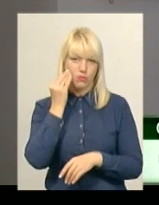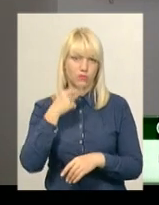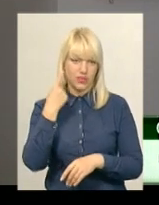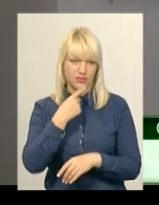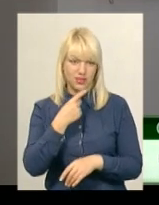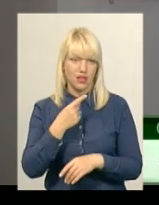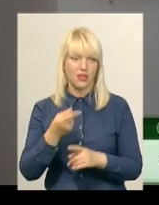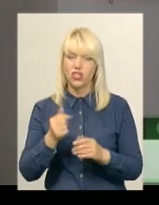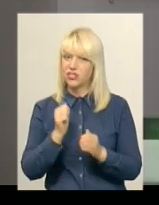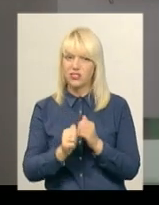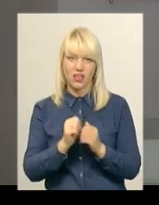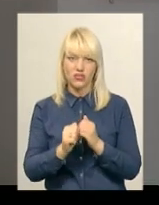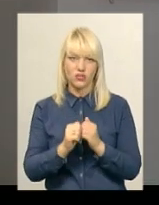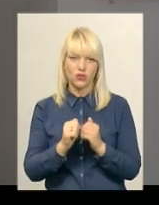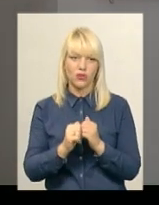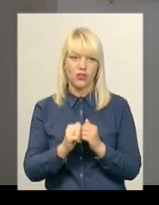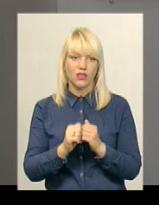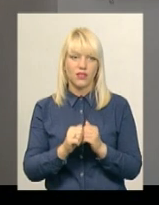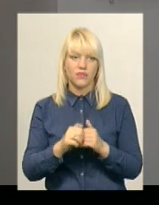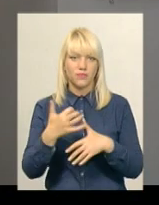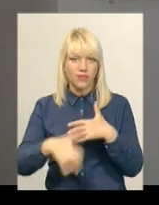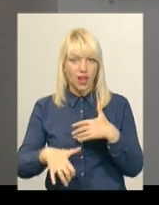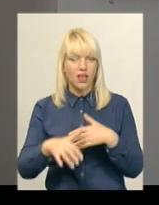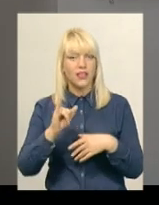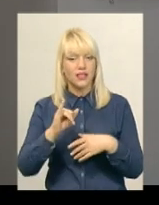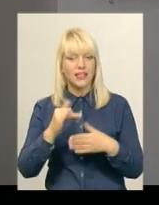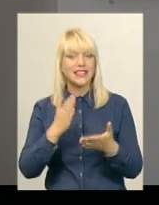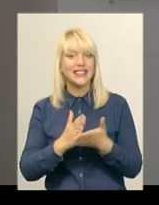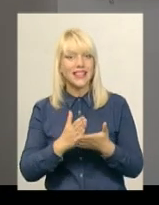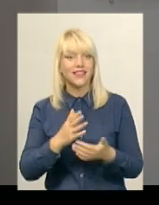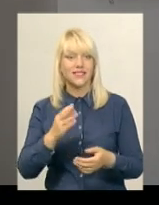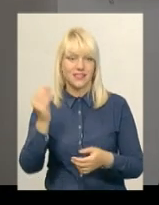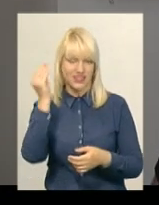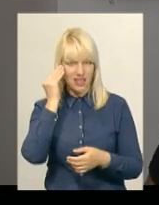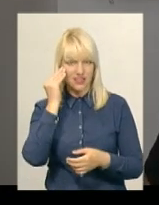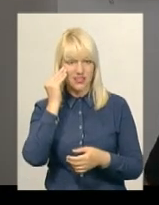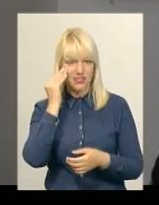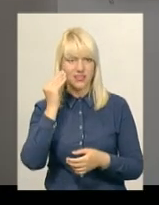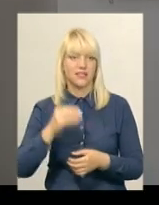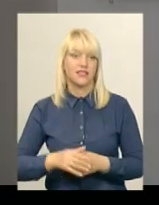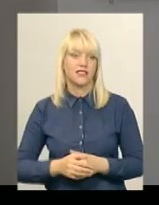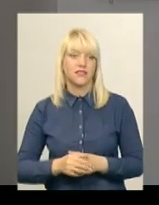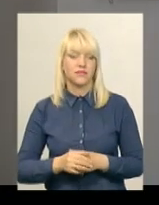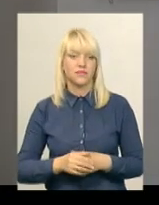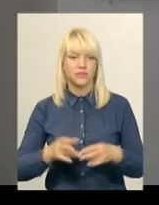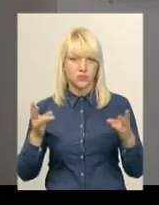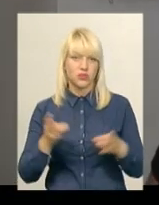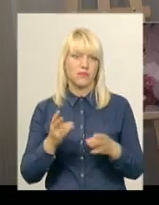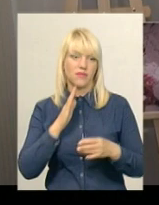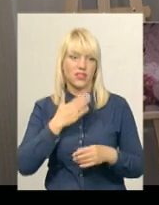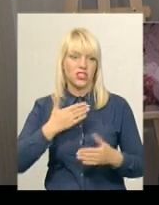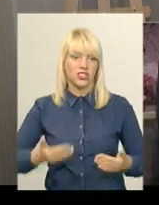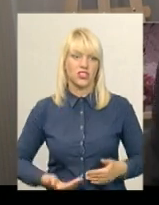часто недооцінюють. І є сенс трошки його додати в наше життя.